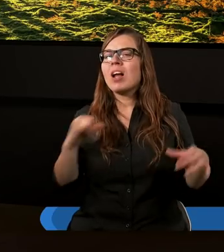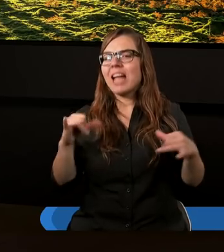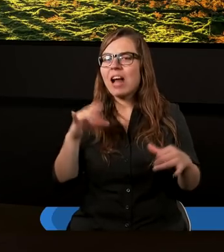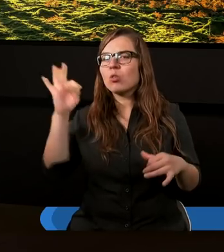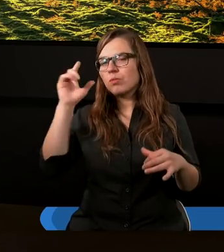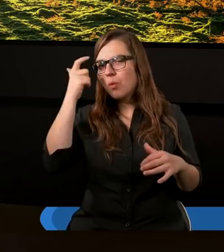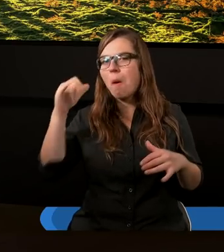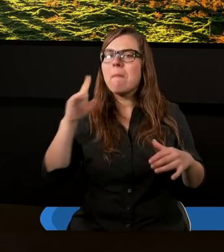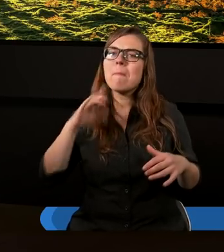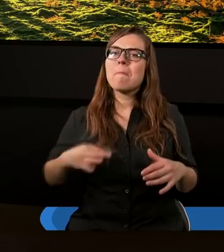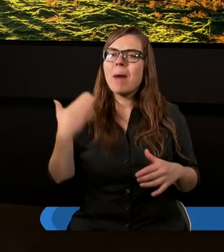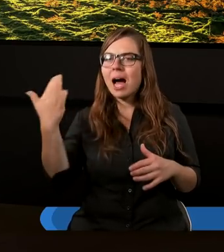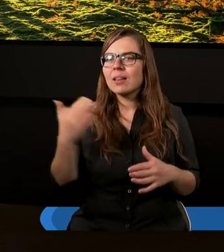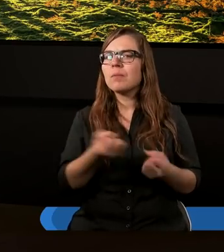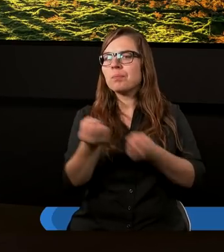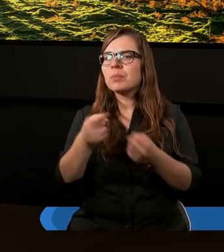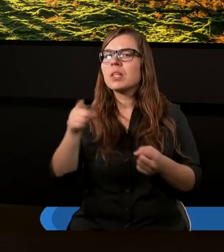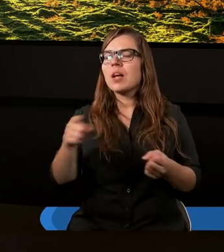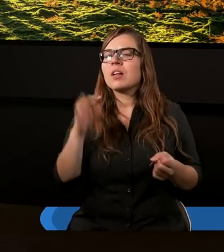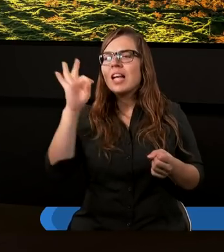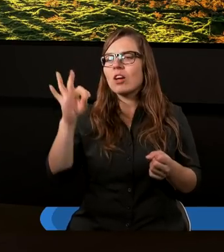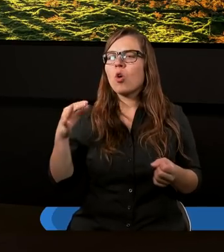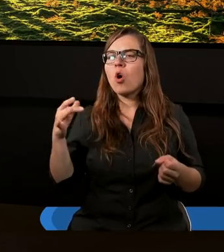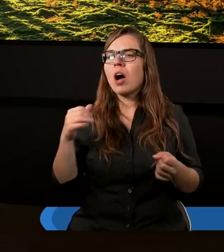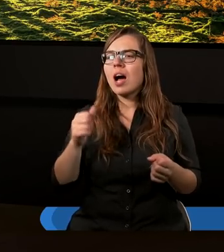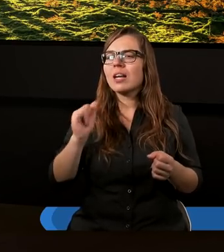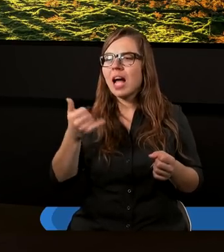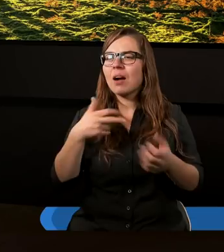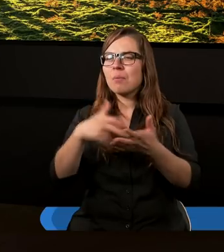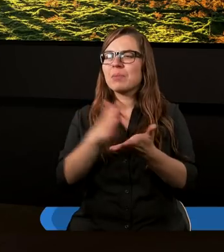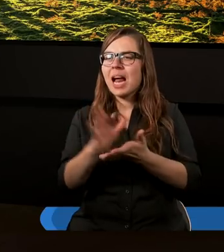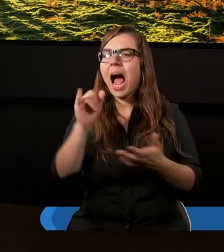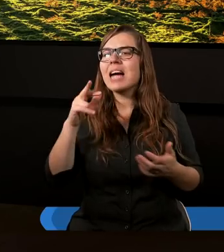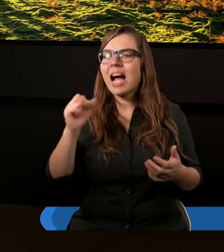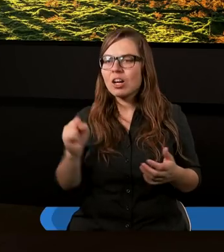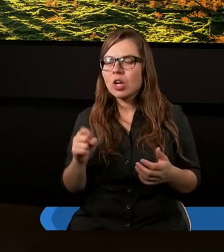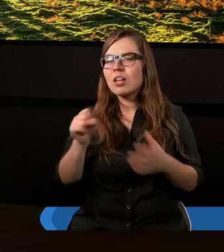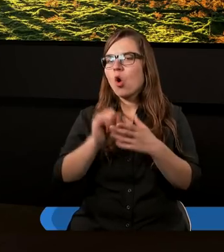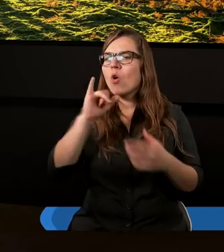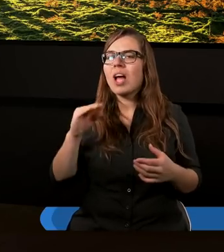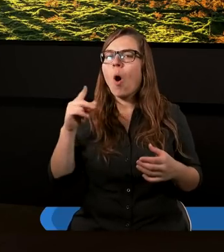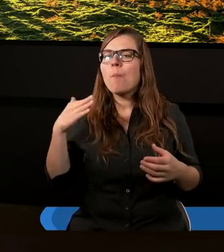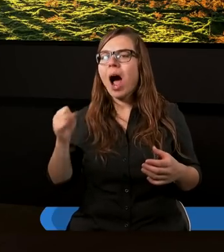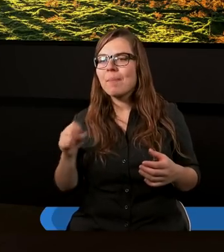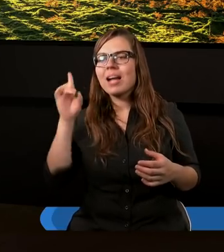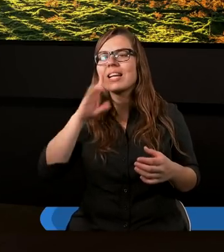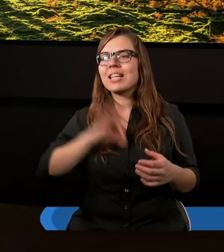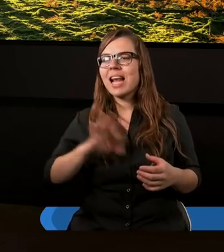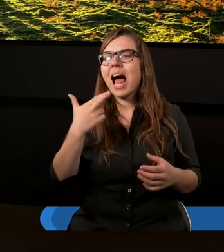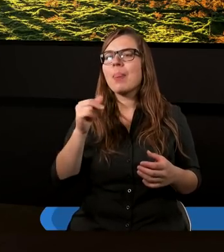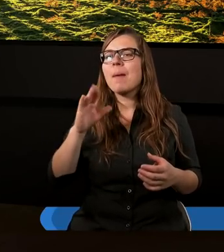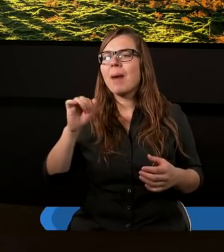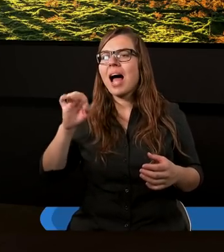Pana, by utrzymać w mocy słowo Jego, jakie wyrzekł przez Achjasza Sylo do Jeroboama syna Nebata.